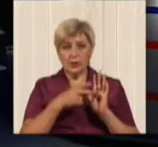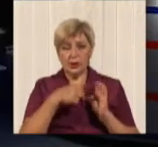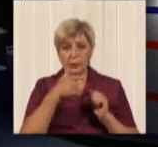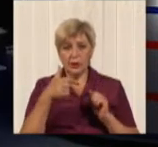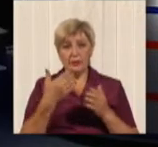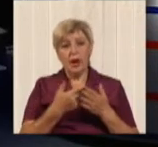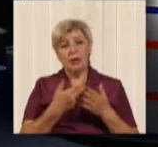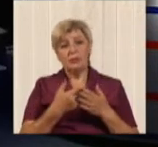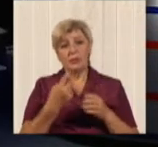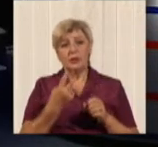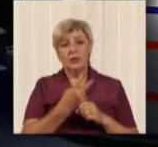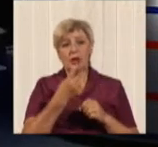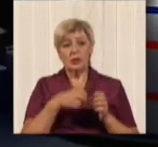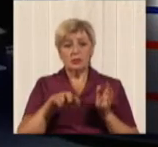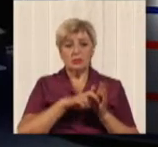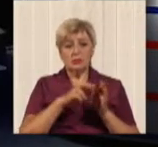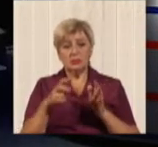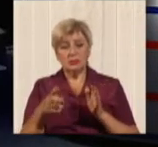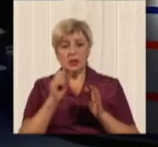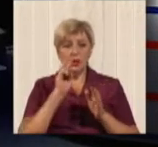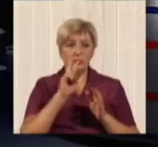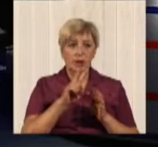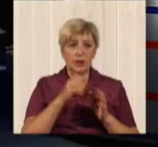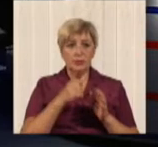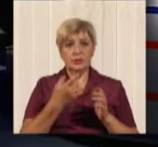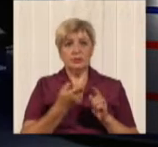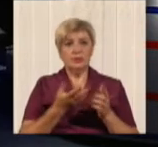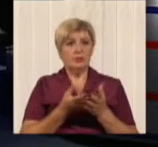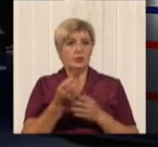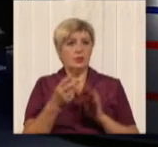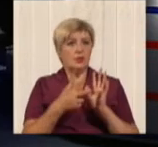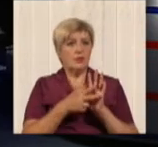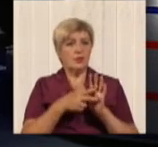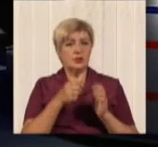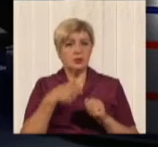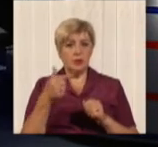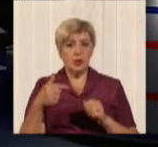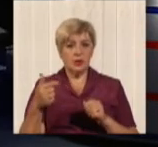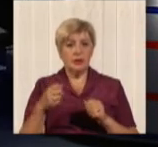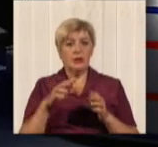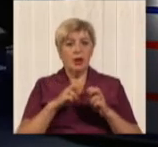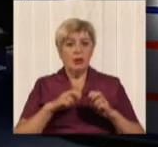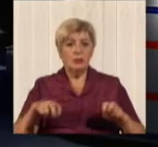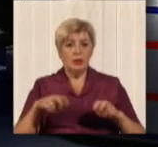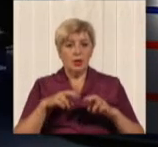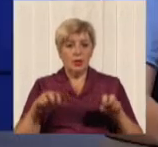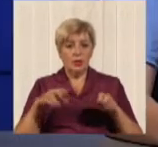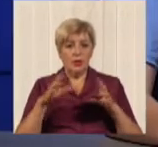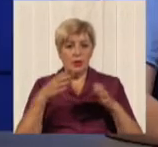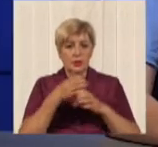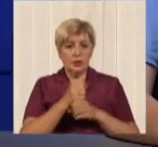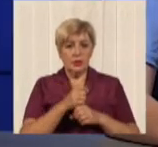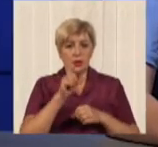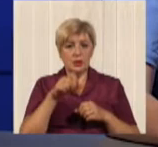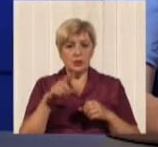должна быть борьба за пассажира, так як ми вже зараз, начиная з вчерашнього дня, видим, що небольшой отток произошло. Т сейчас потрібно проводити